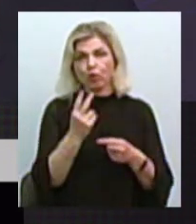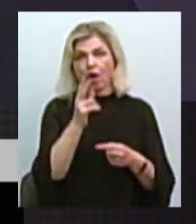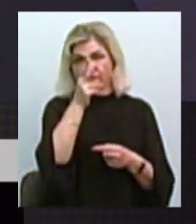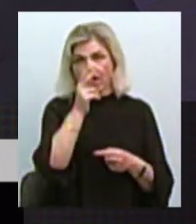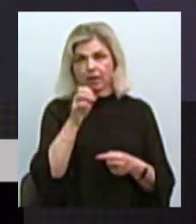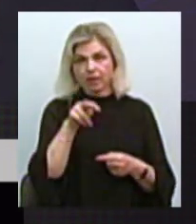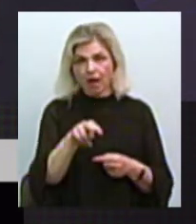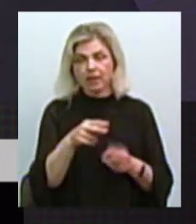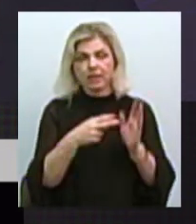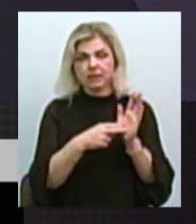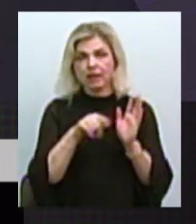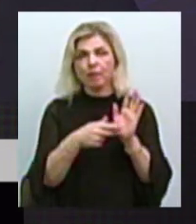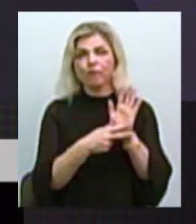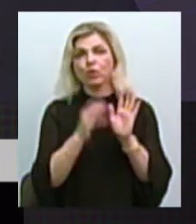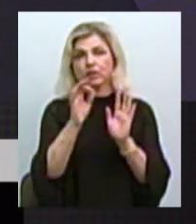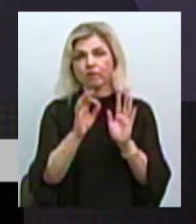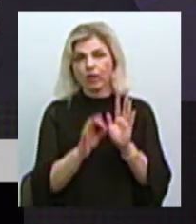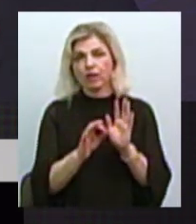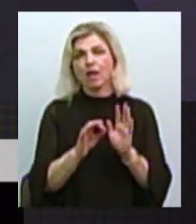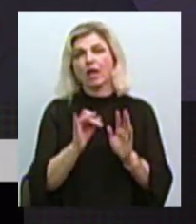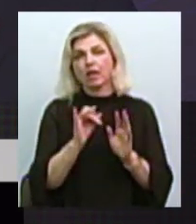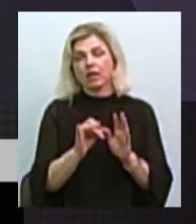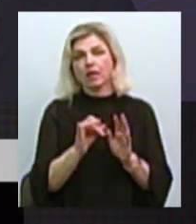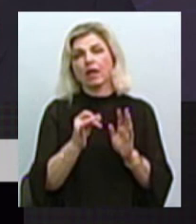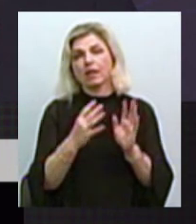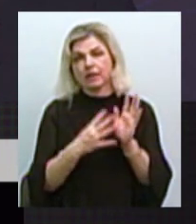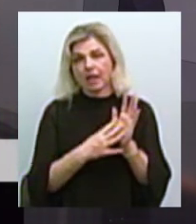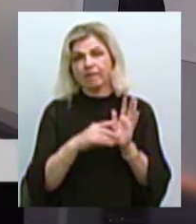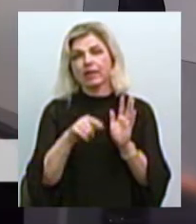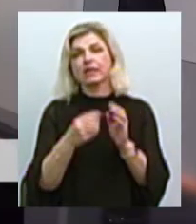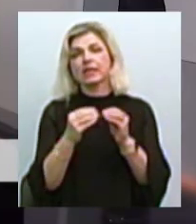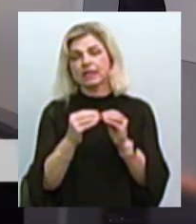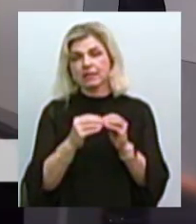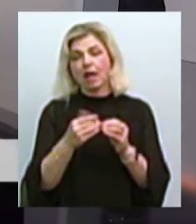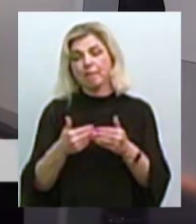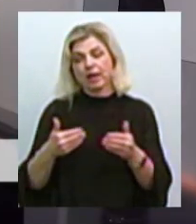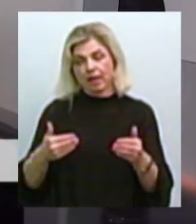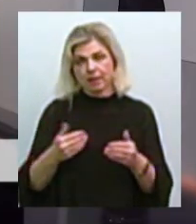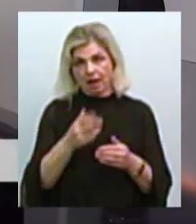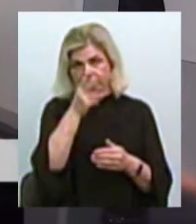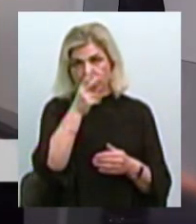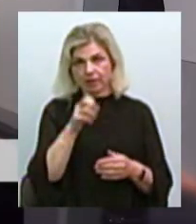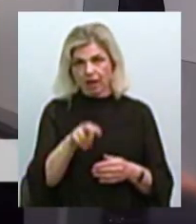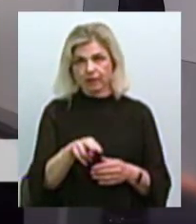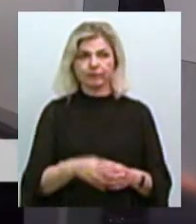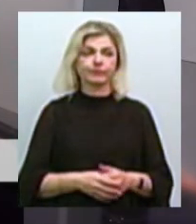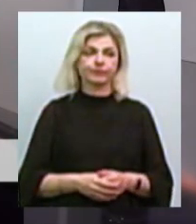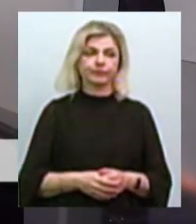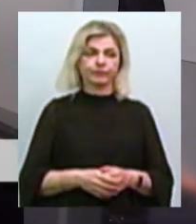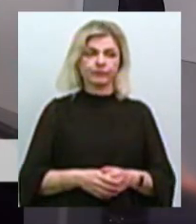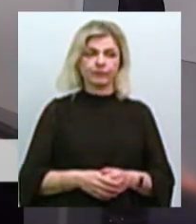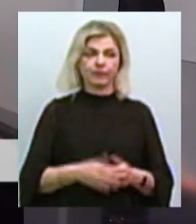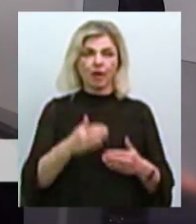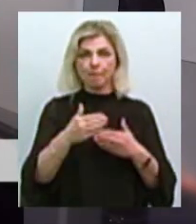7,8% проти 9,2% у попередньому кварталі, ближче до